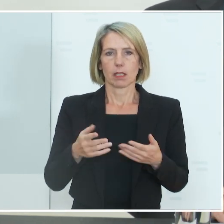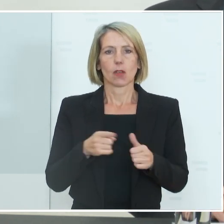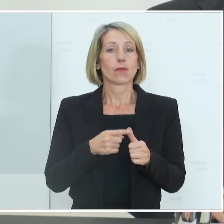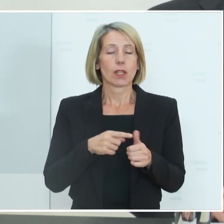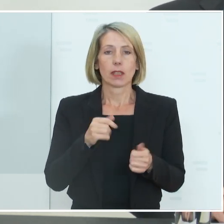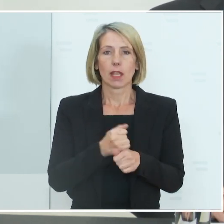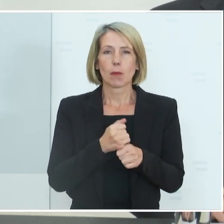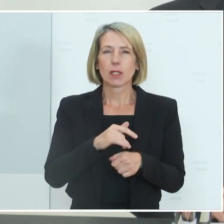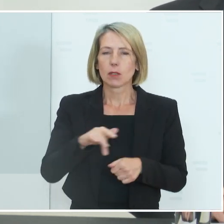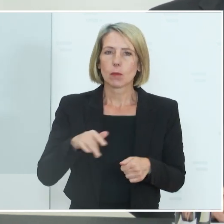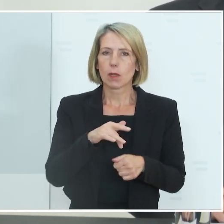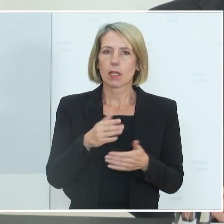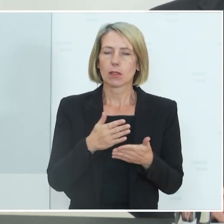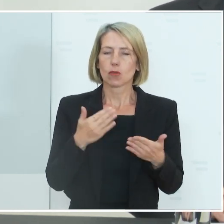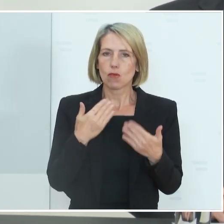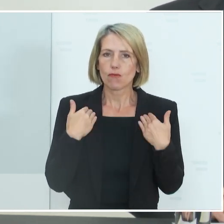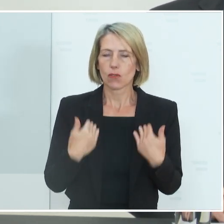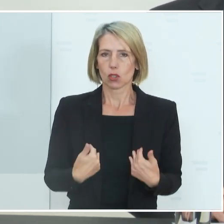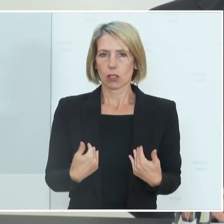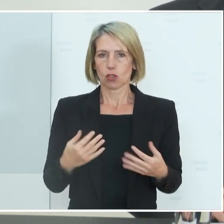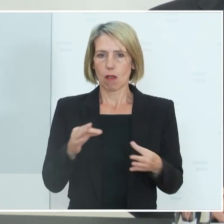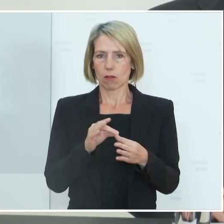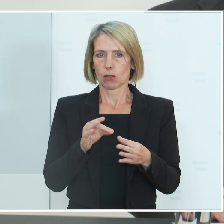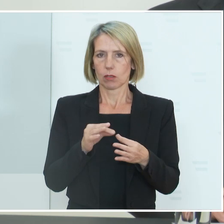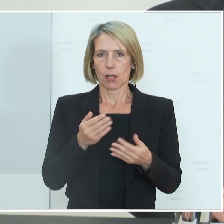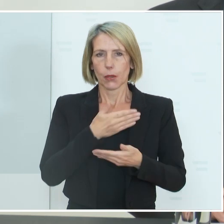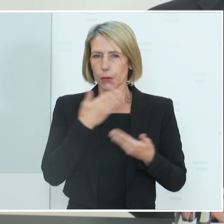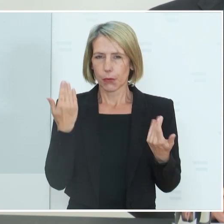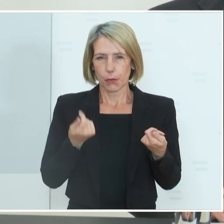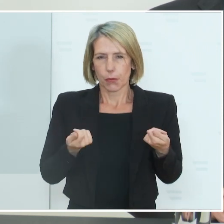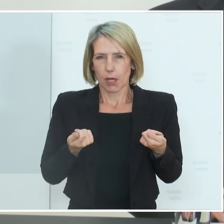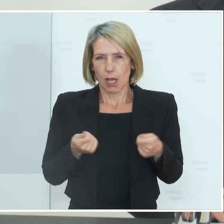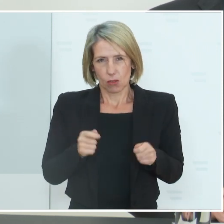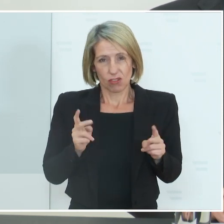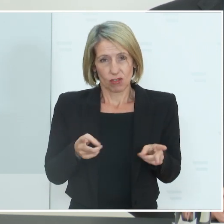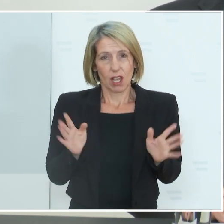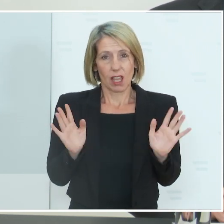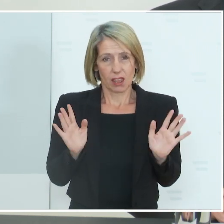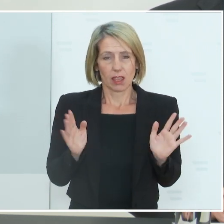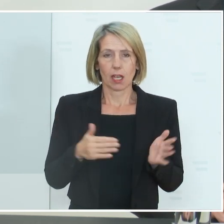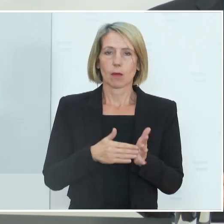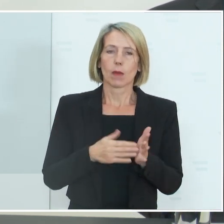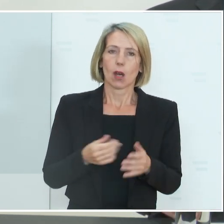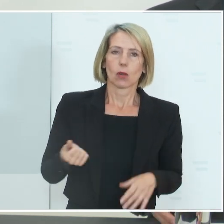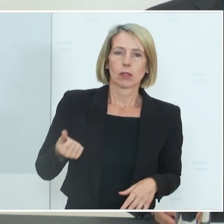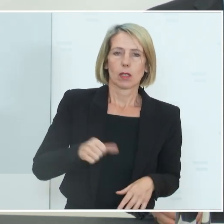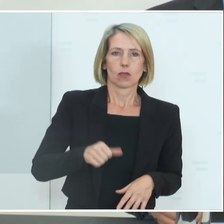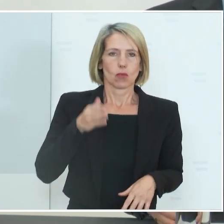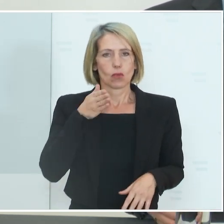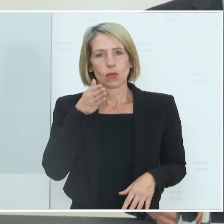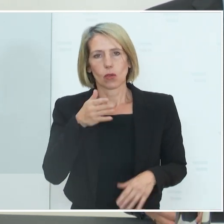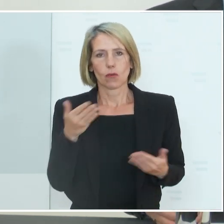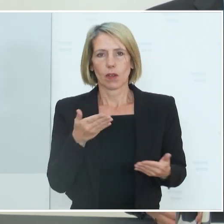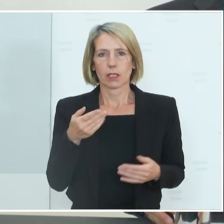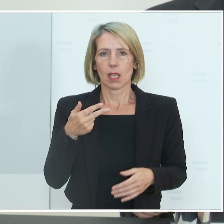Arbeitsort ein physischer Kontakt zu anderen Personen nicht ausgeschlossen werden kann, braucht es zukünftig einen